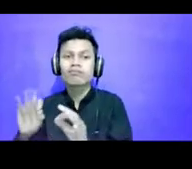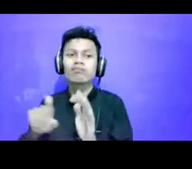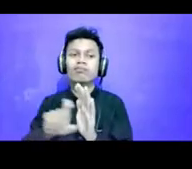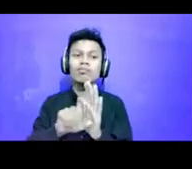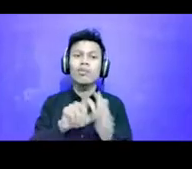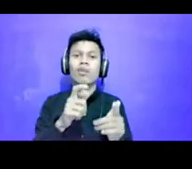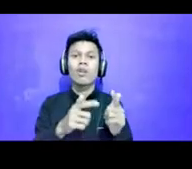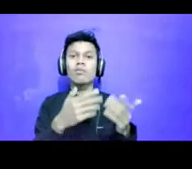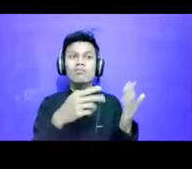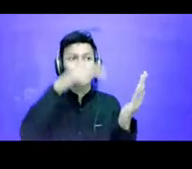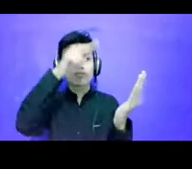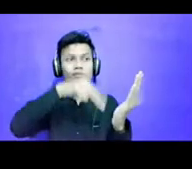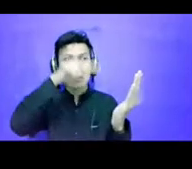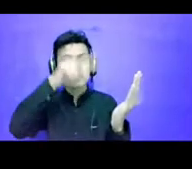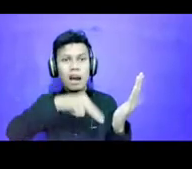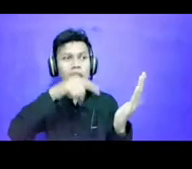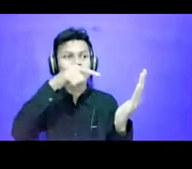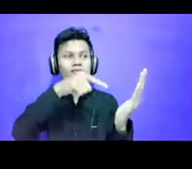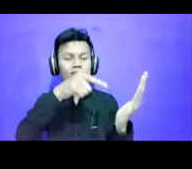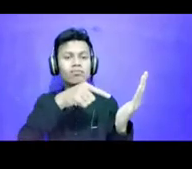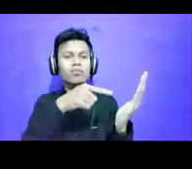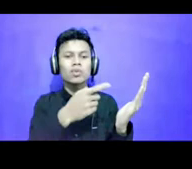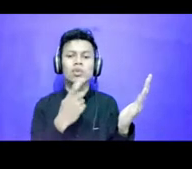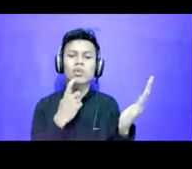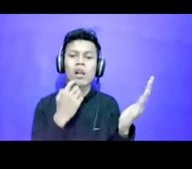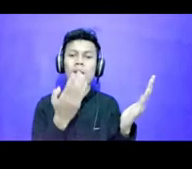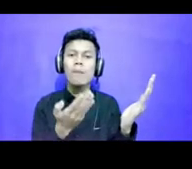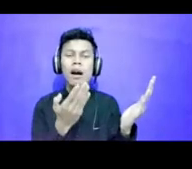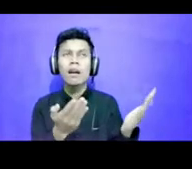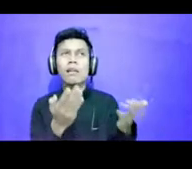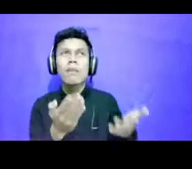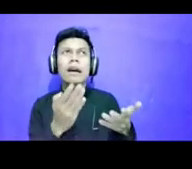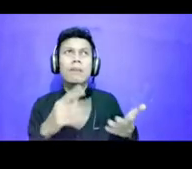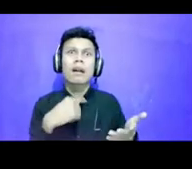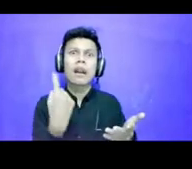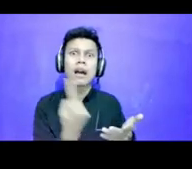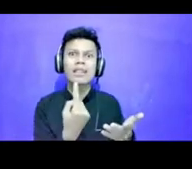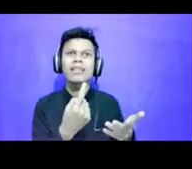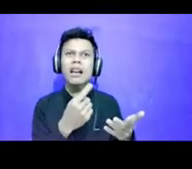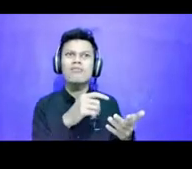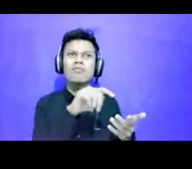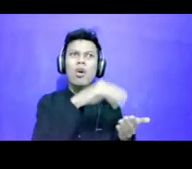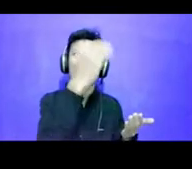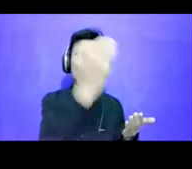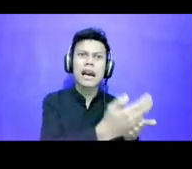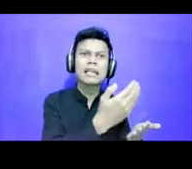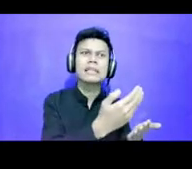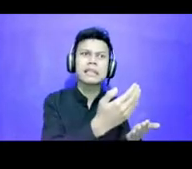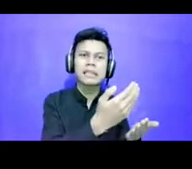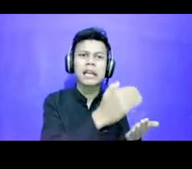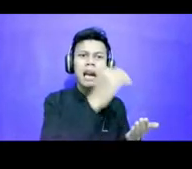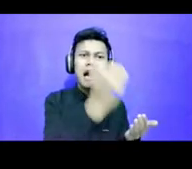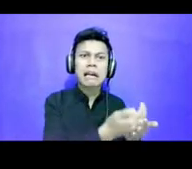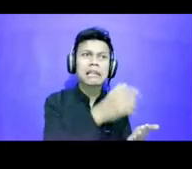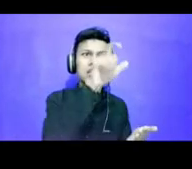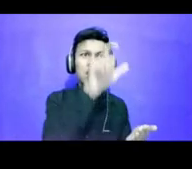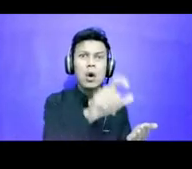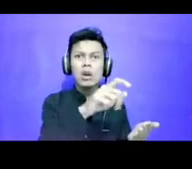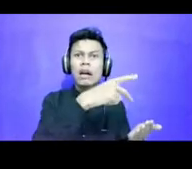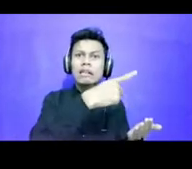bagaimana kita Menyamakan gaji kita dengan penghasilan pemain sepak bola